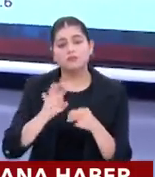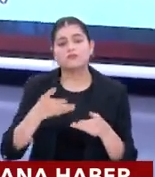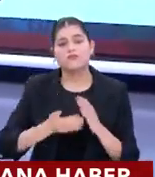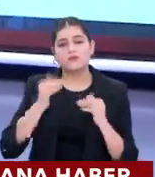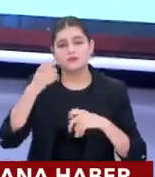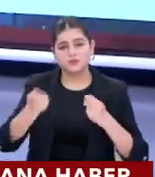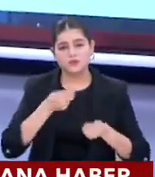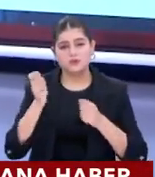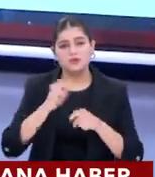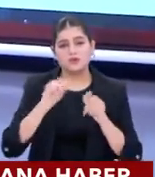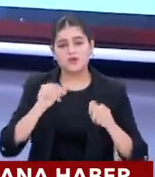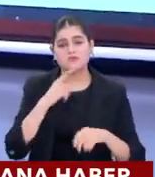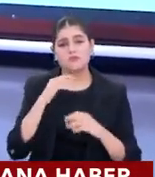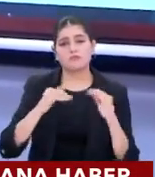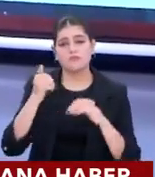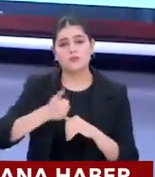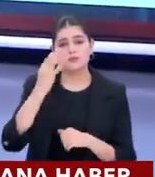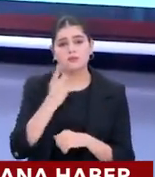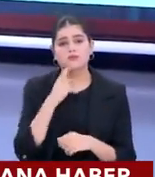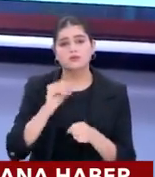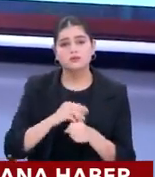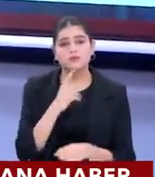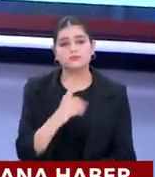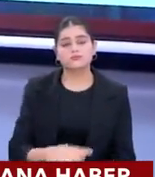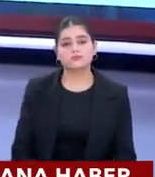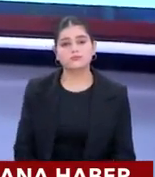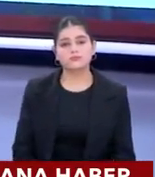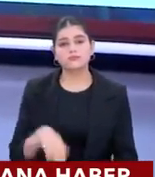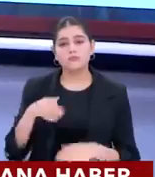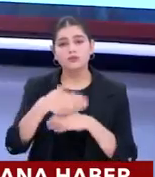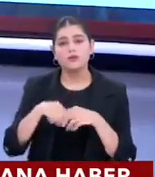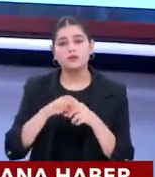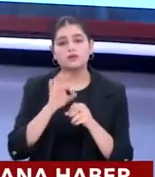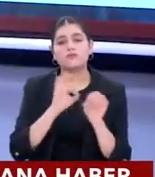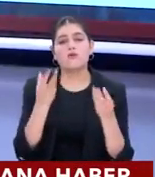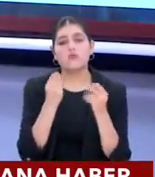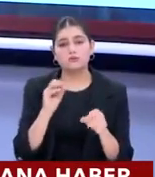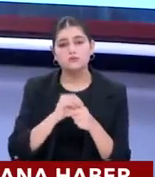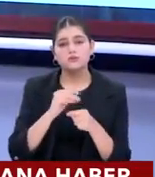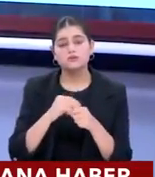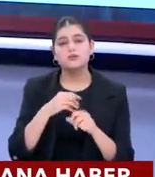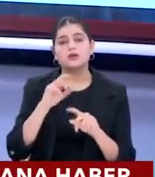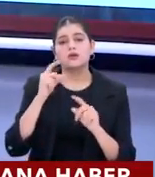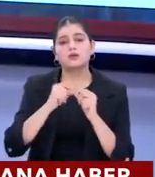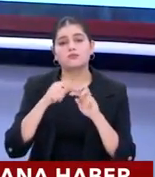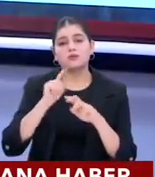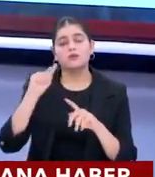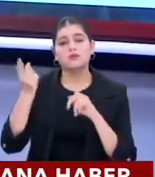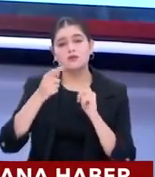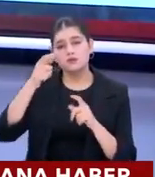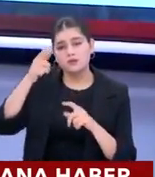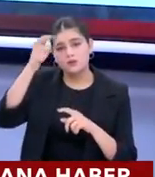uğraştı bu arada genel başkanı olabilmek adına. Fakat o istediği zemin oluşmayınca İbre'yi yeniden İstanbul